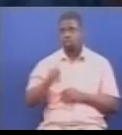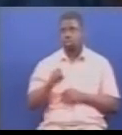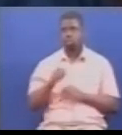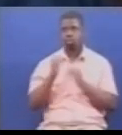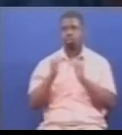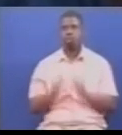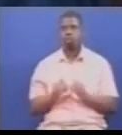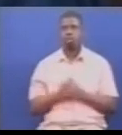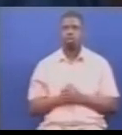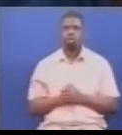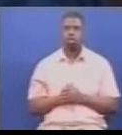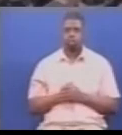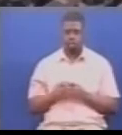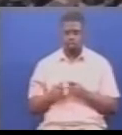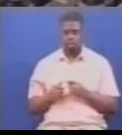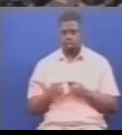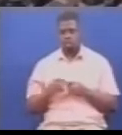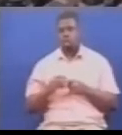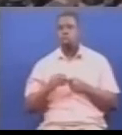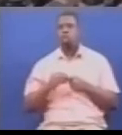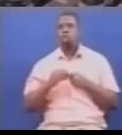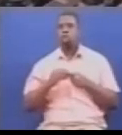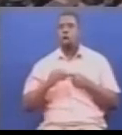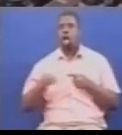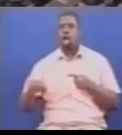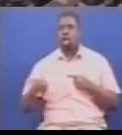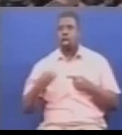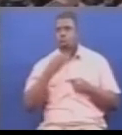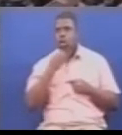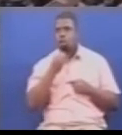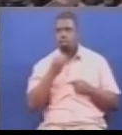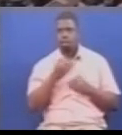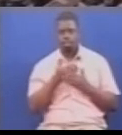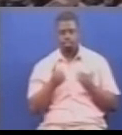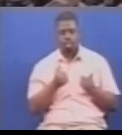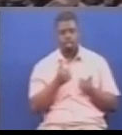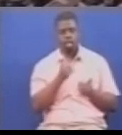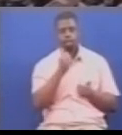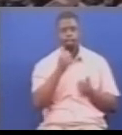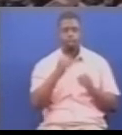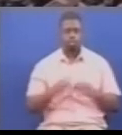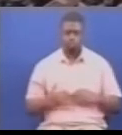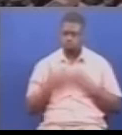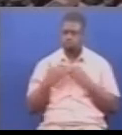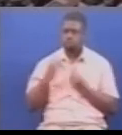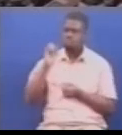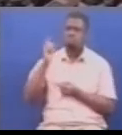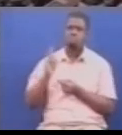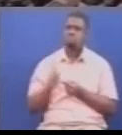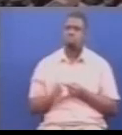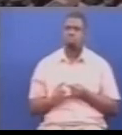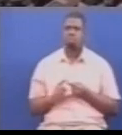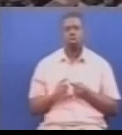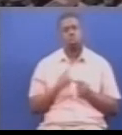Tohara kwa wanaume imefibitika kupunguza mambukizi ya virusi vya ukimu kwa kiasi kikubwa. Je, kwa nini serekali